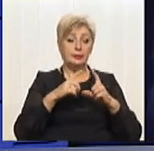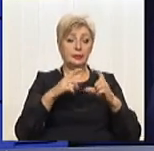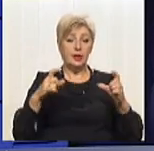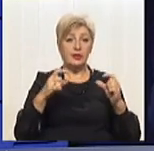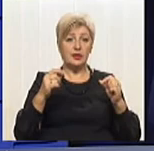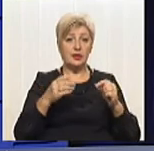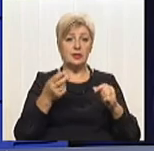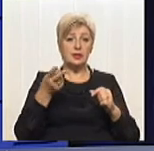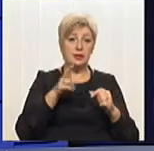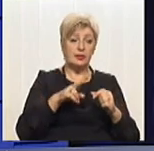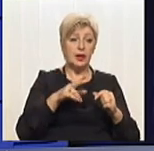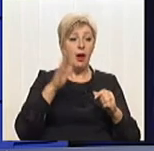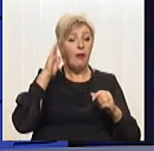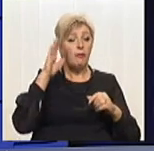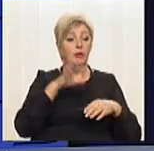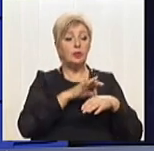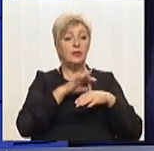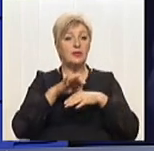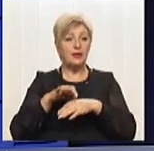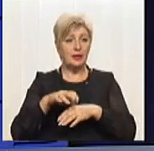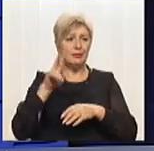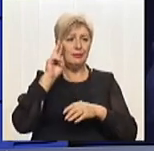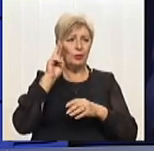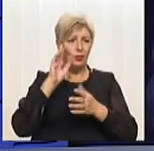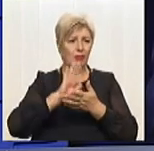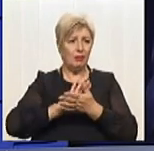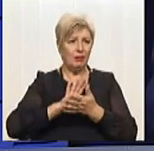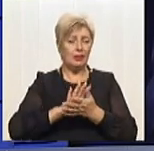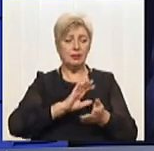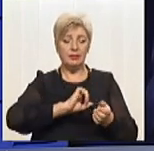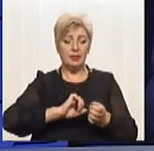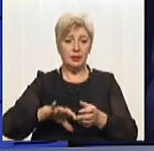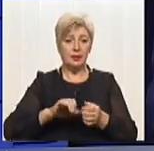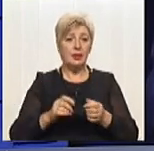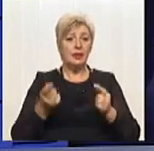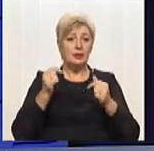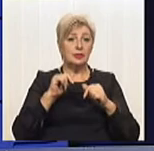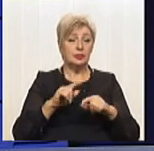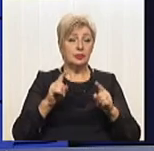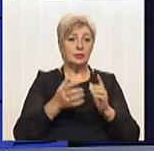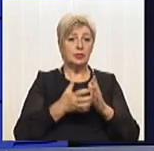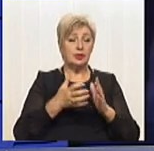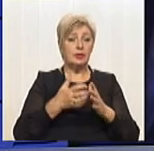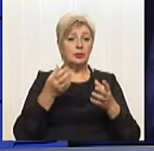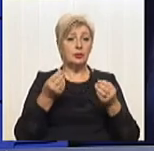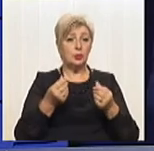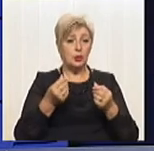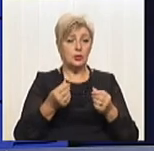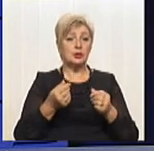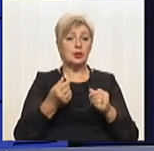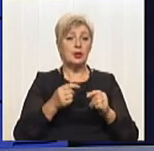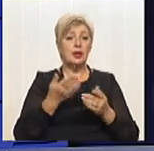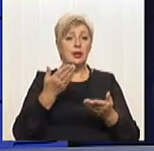одинакові, але там водовідведення. І, на жаль, через ту нехватку коштів, яку ми мали в отраслі і продовжує мати, якщо